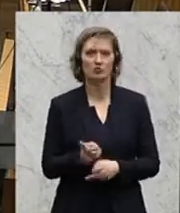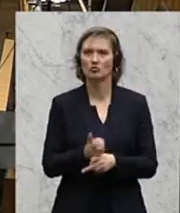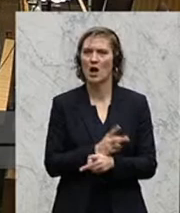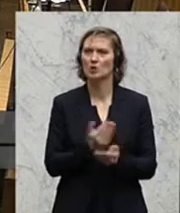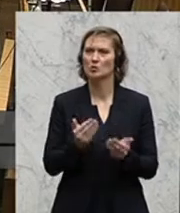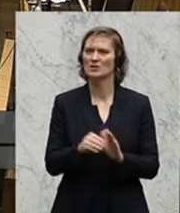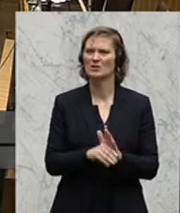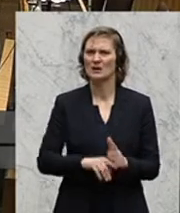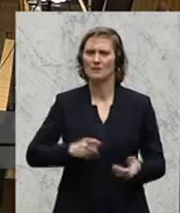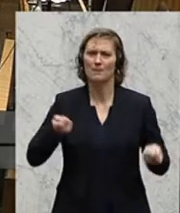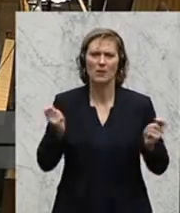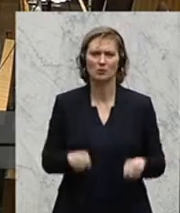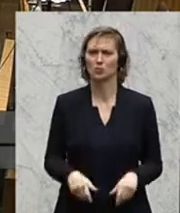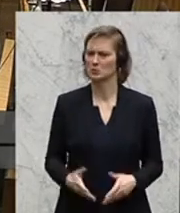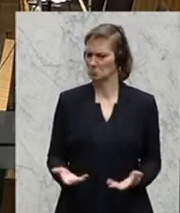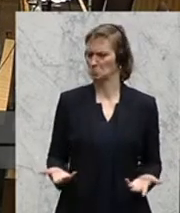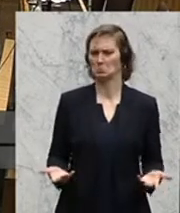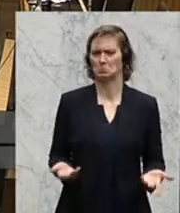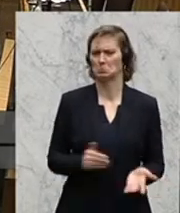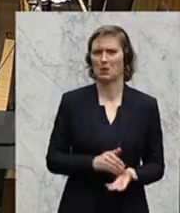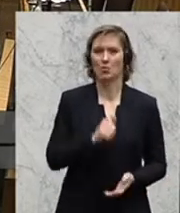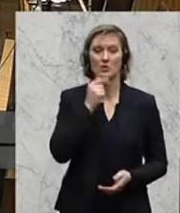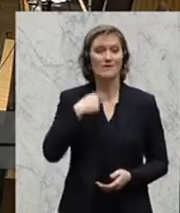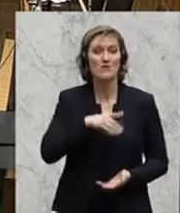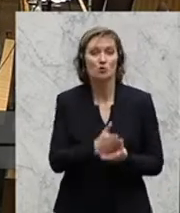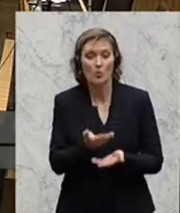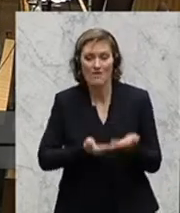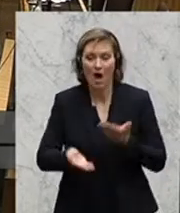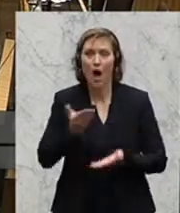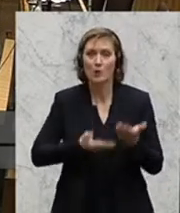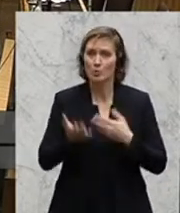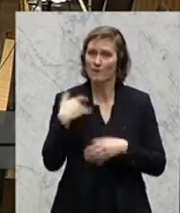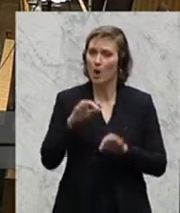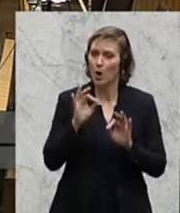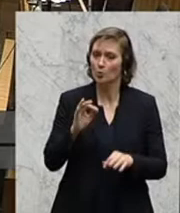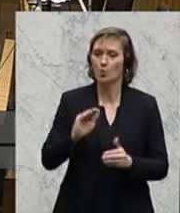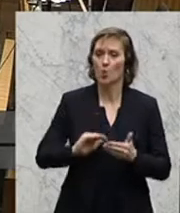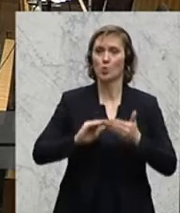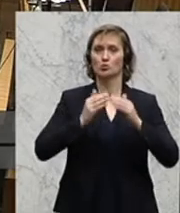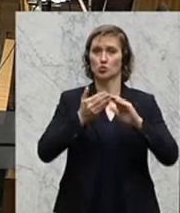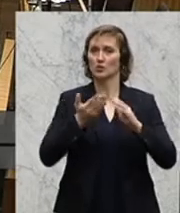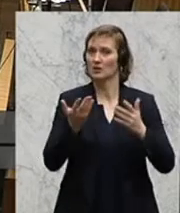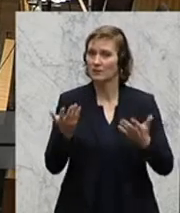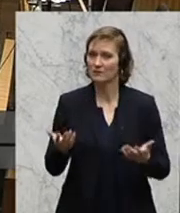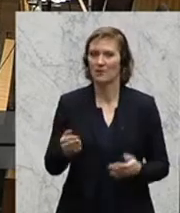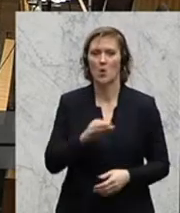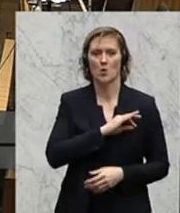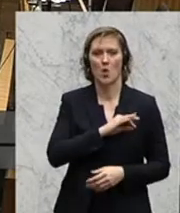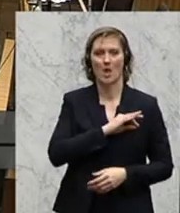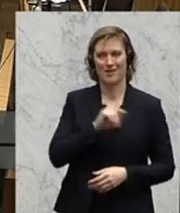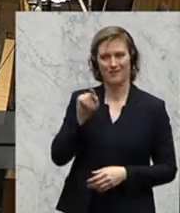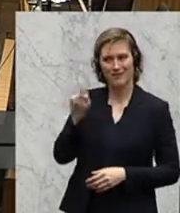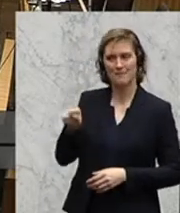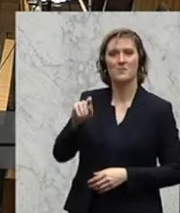beschlossen werden muss. Wir sind in den durchaus konstruktiven Verhandlungen, und ich möchte an dieser Stelle auch konkret den Kollegen Amund danken,